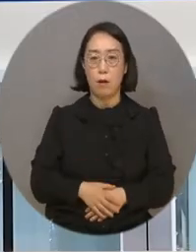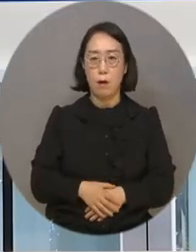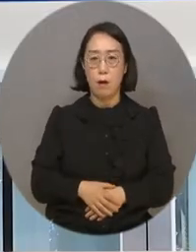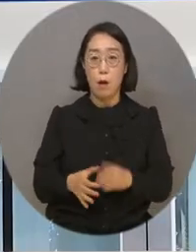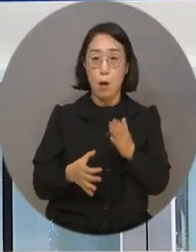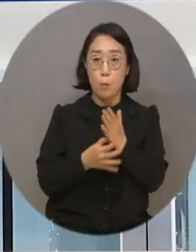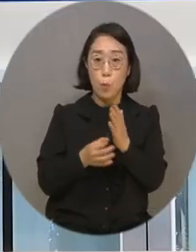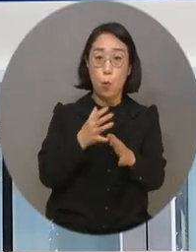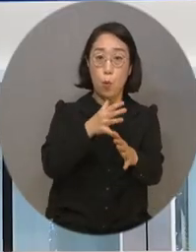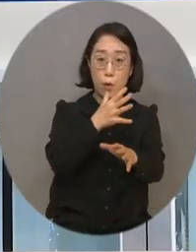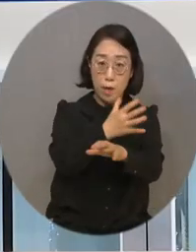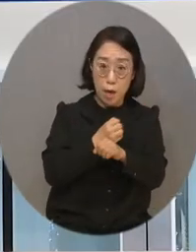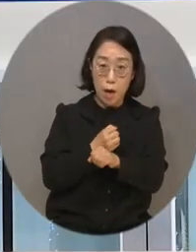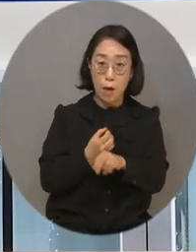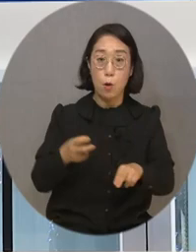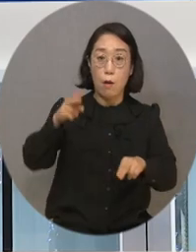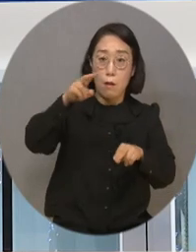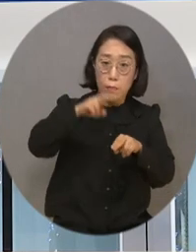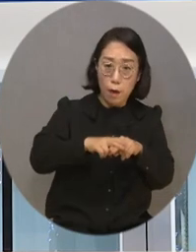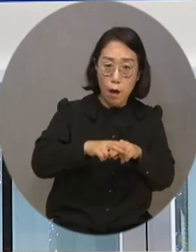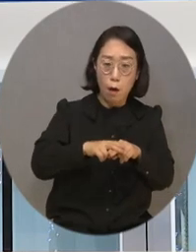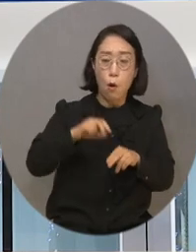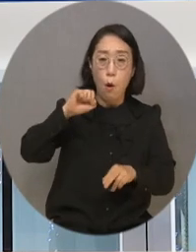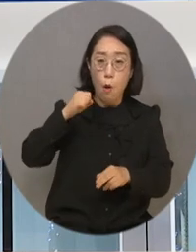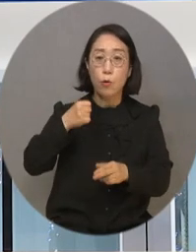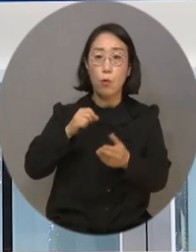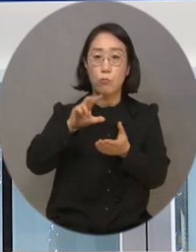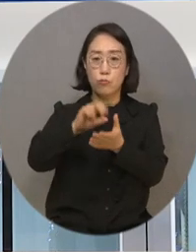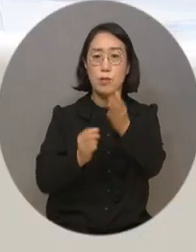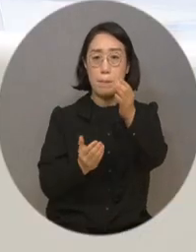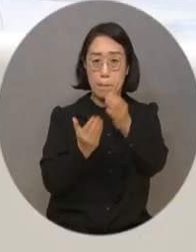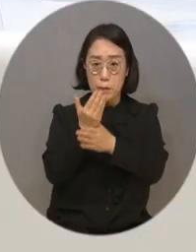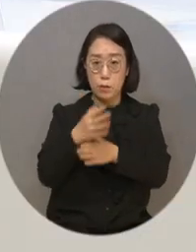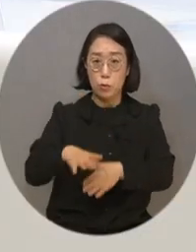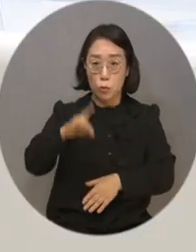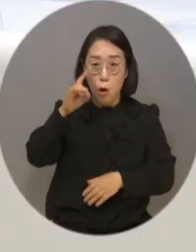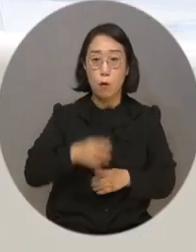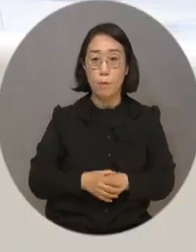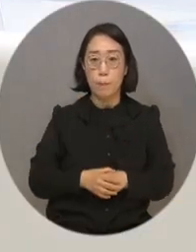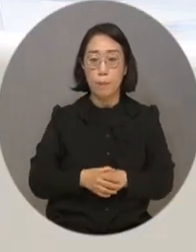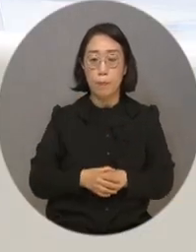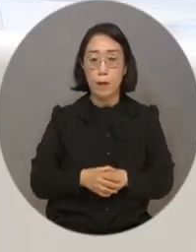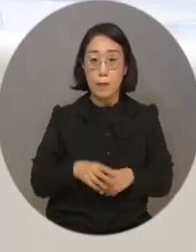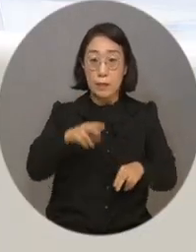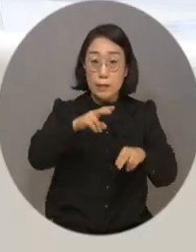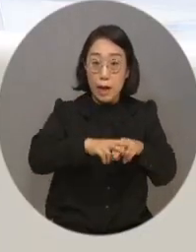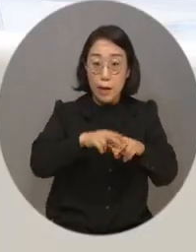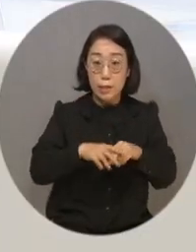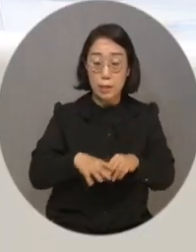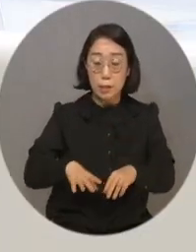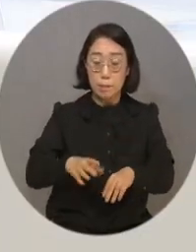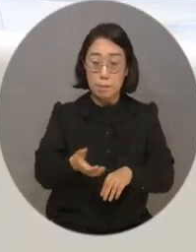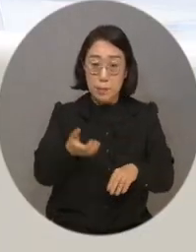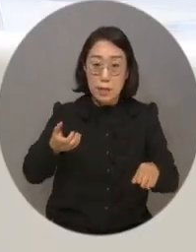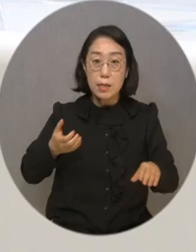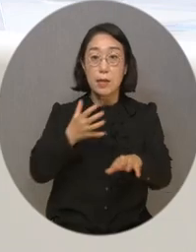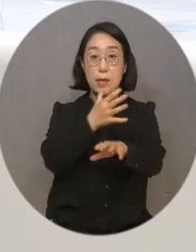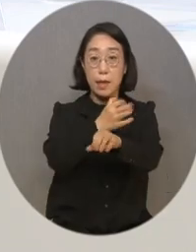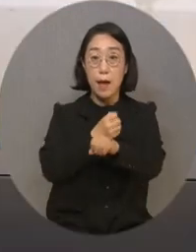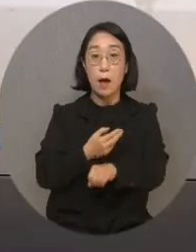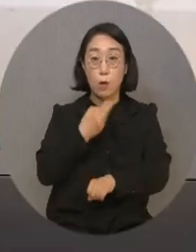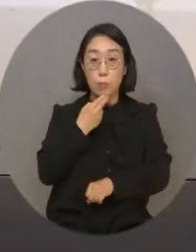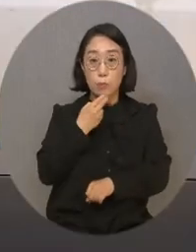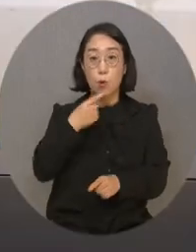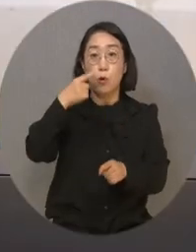기차표를 예매하고 착석하는 데부터 문제가 발생하는데, 먼저 수동 휠체어 석은 출발역에서 출발하기 전에 예매하지 않는